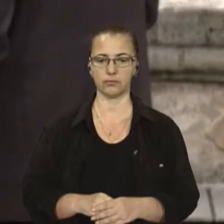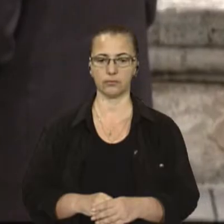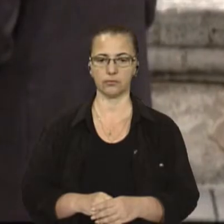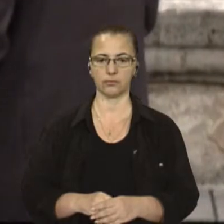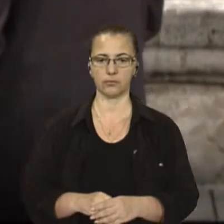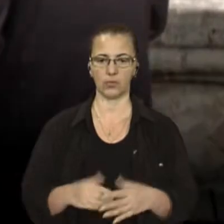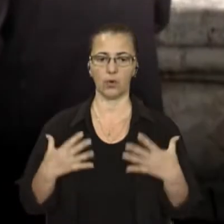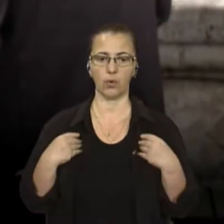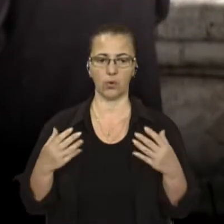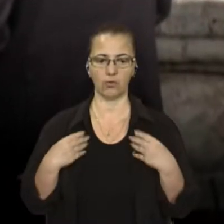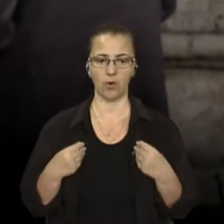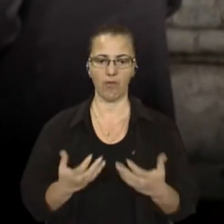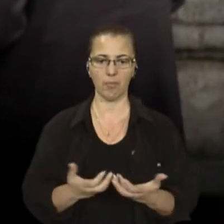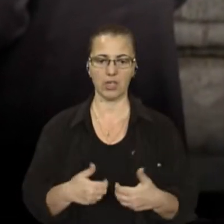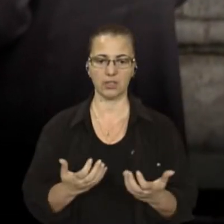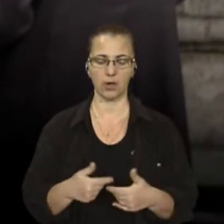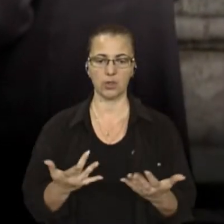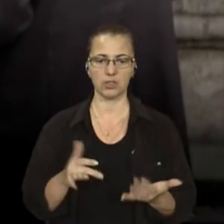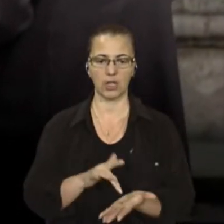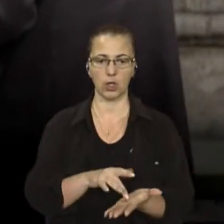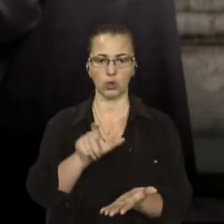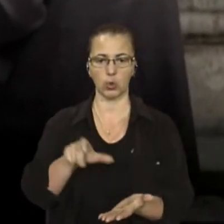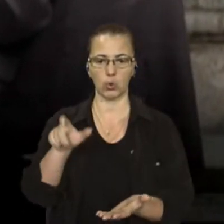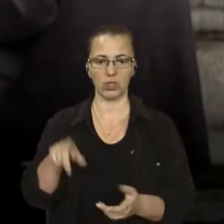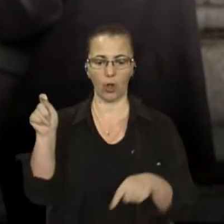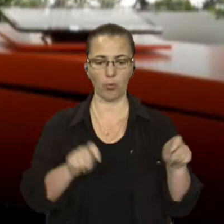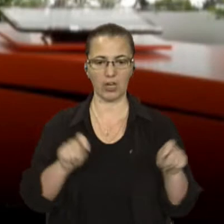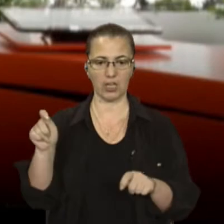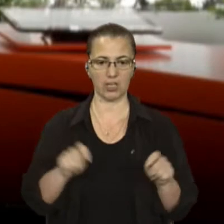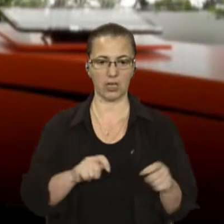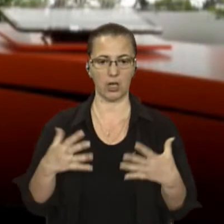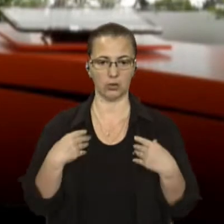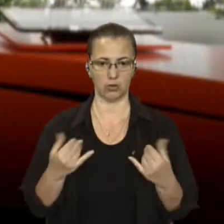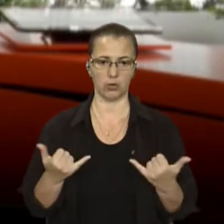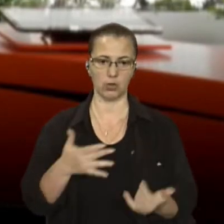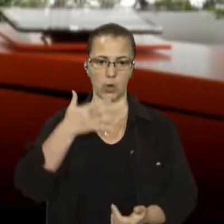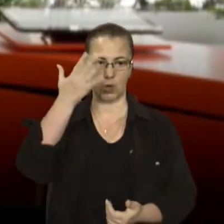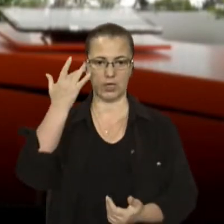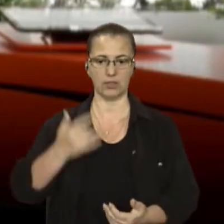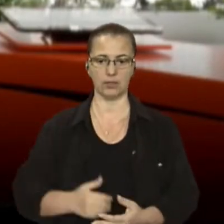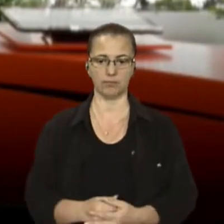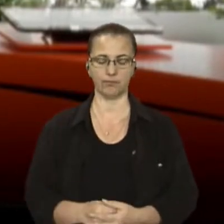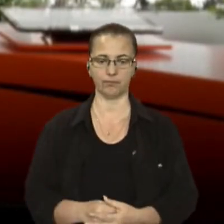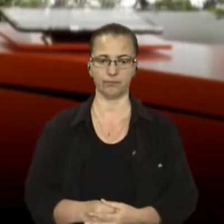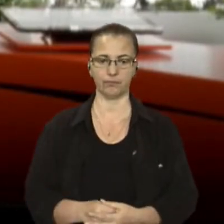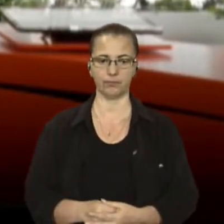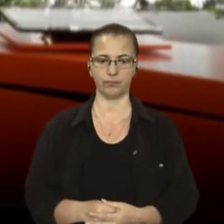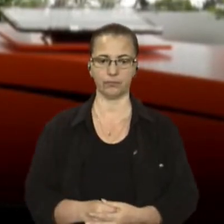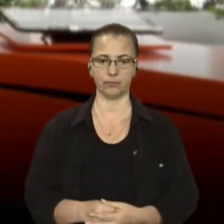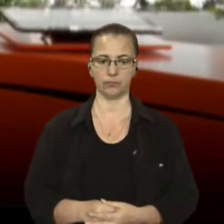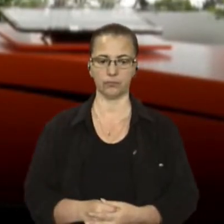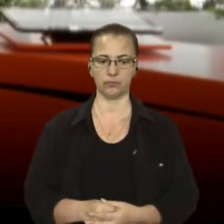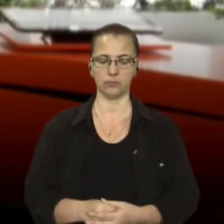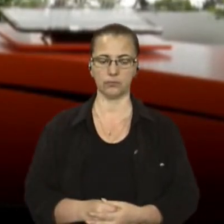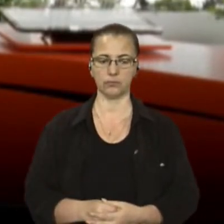У Львові підраховують, скільки туристів відвідало місто цього літа. Щодо Центру туристичної інформації, ми бачимо практично в 10 разів